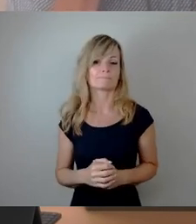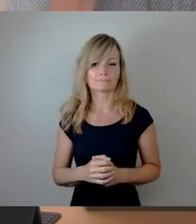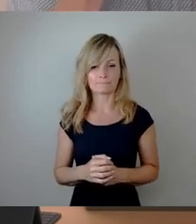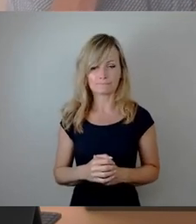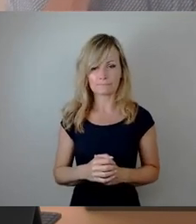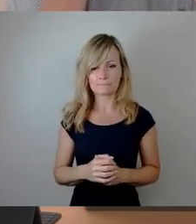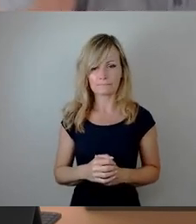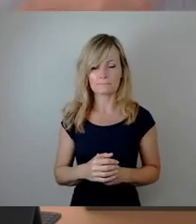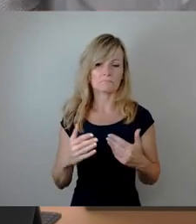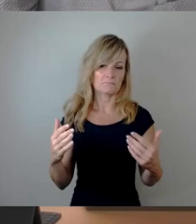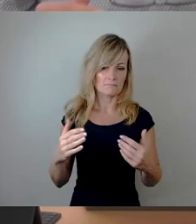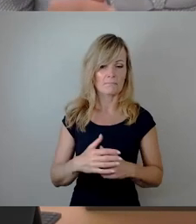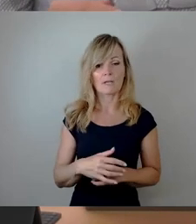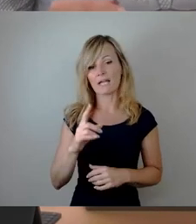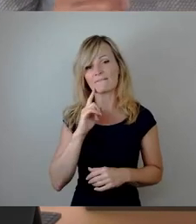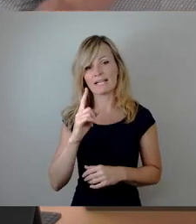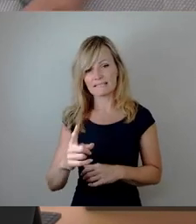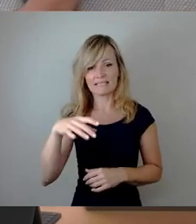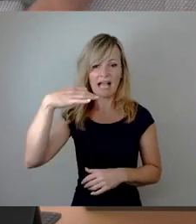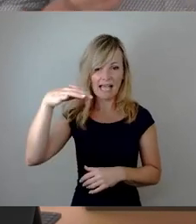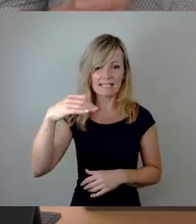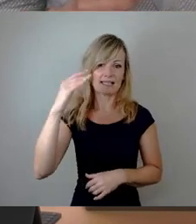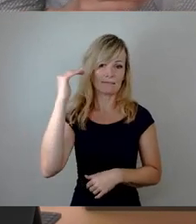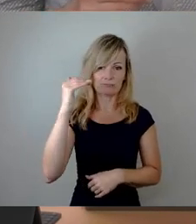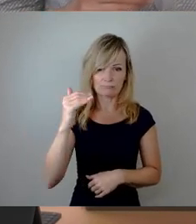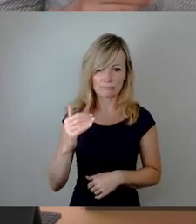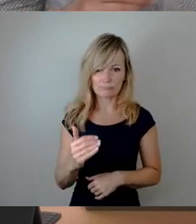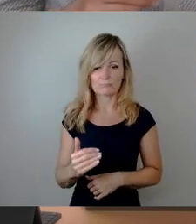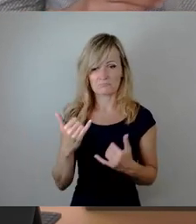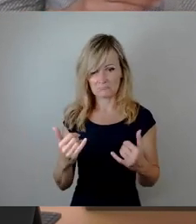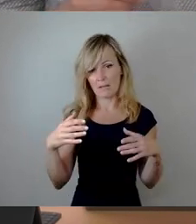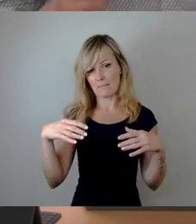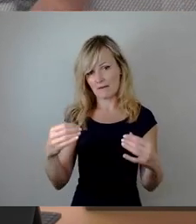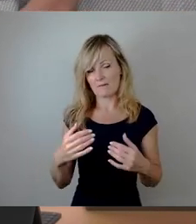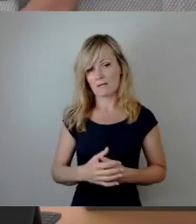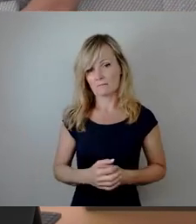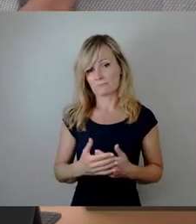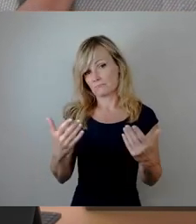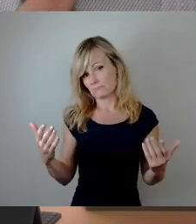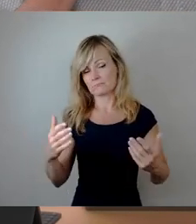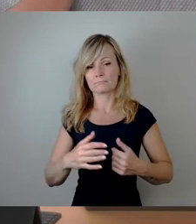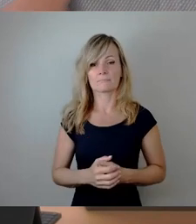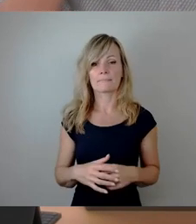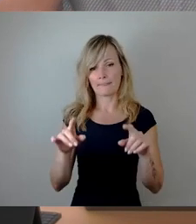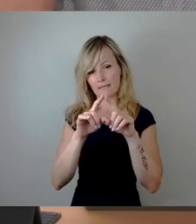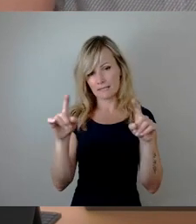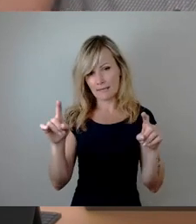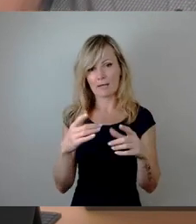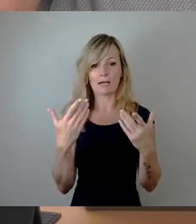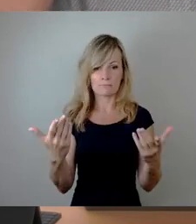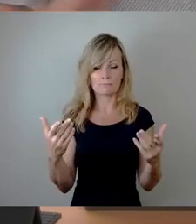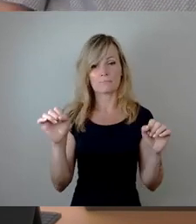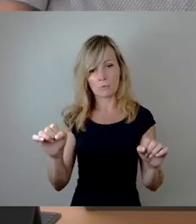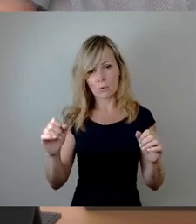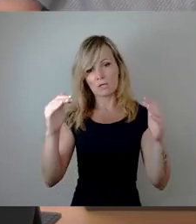Ich weiß nicht, ob das man jetzt einzeln vorstellen müsste am Anfang, rein thematisch wäre es möglich, aber ich